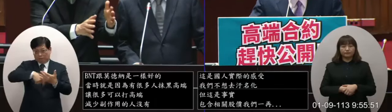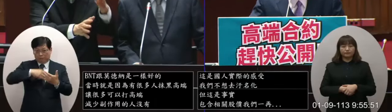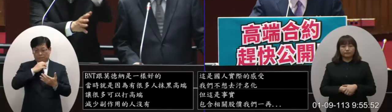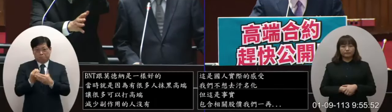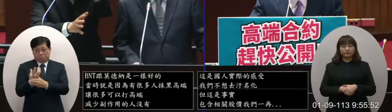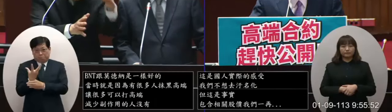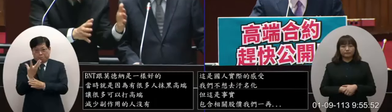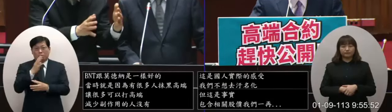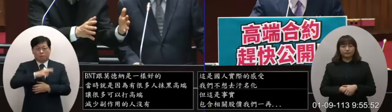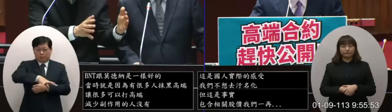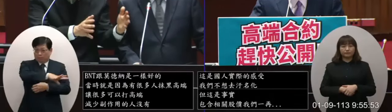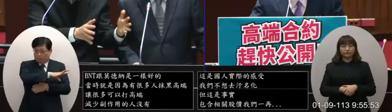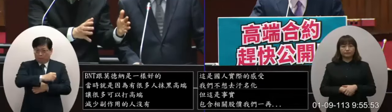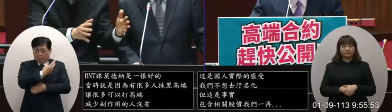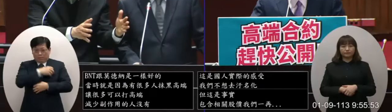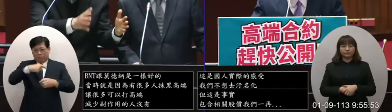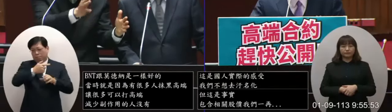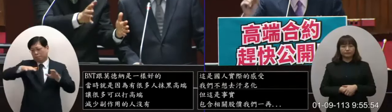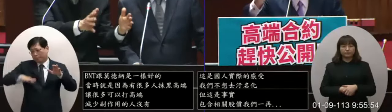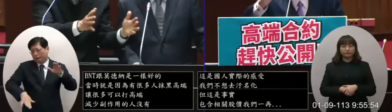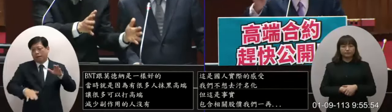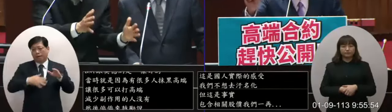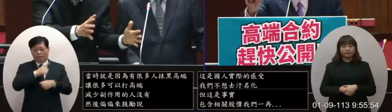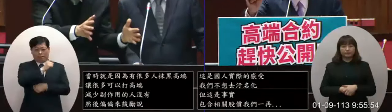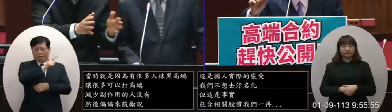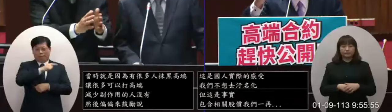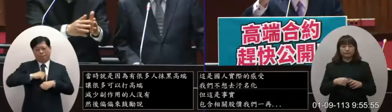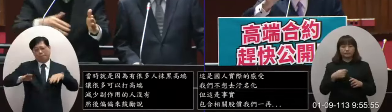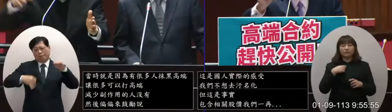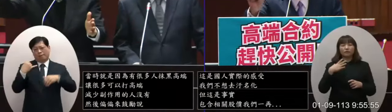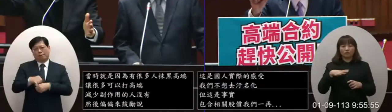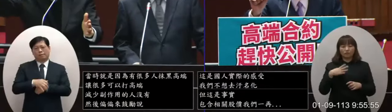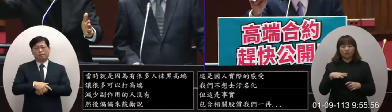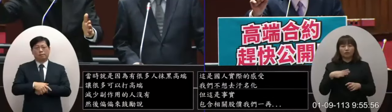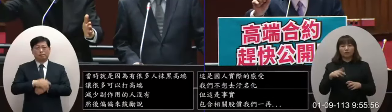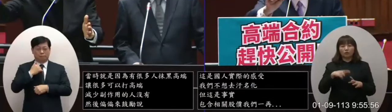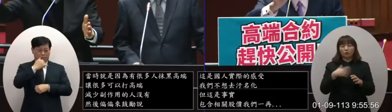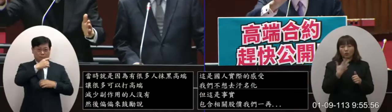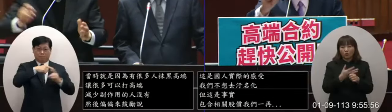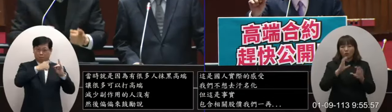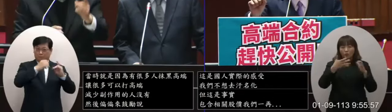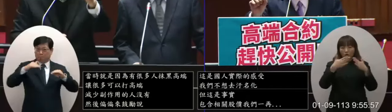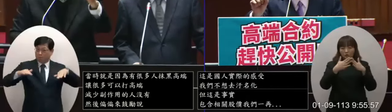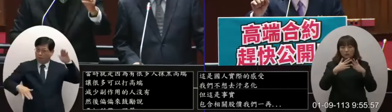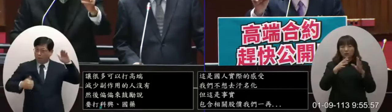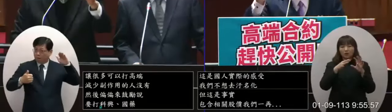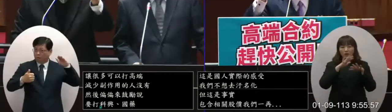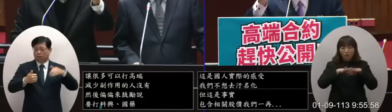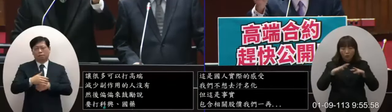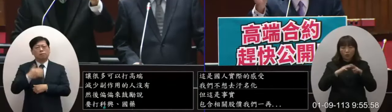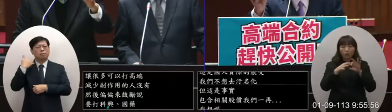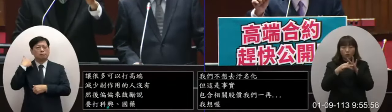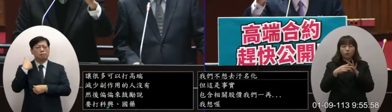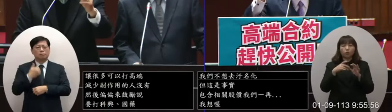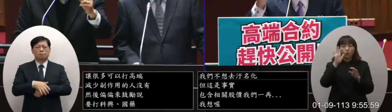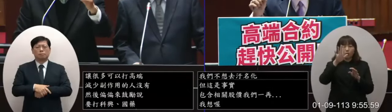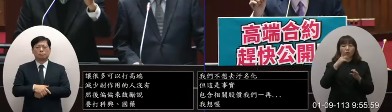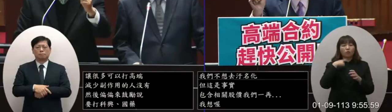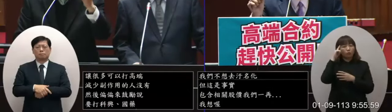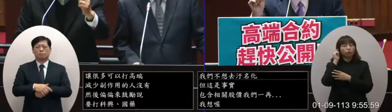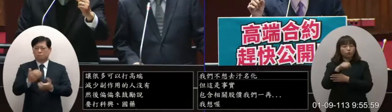生的比例是所有的疫苗最低的比AZ還低我們理解涉及國家安全我們都同意涉